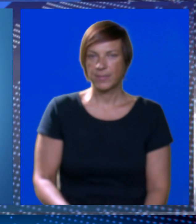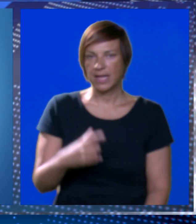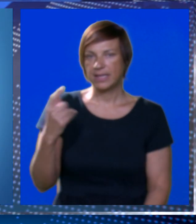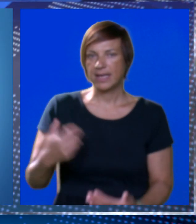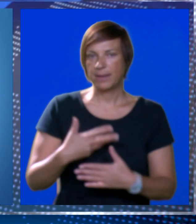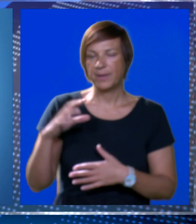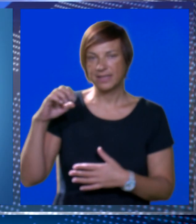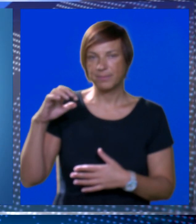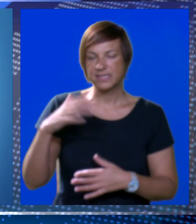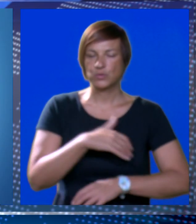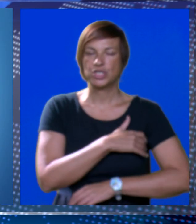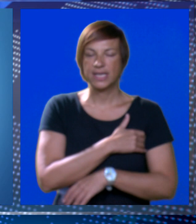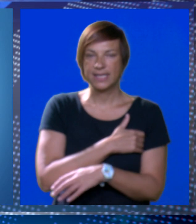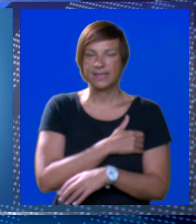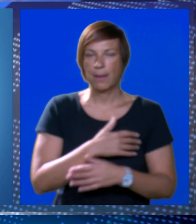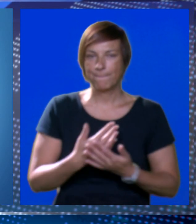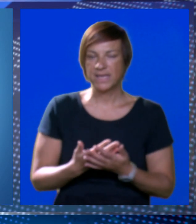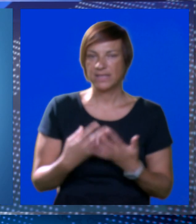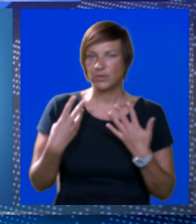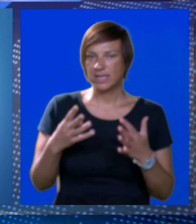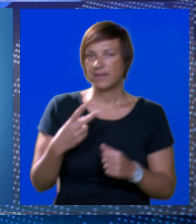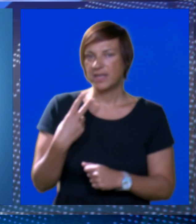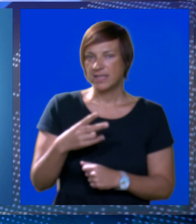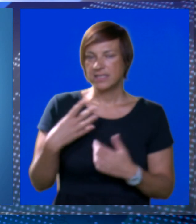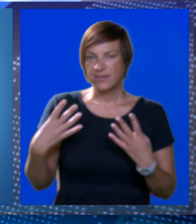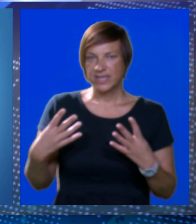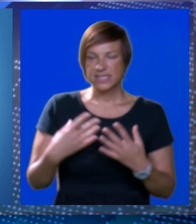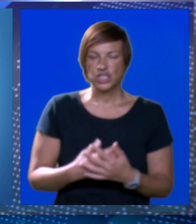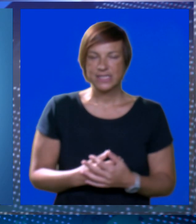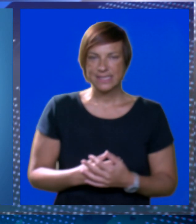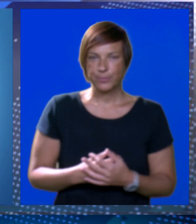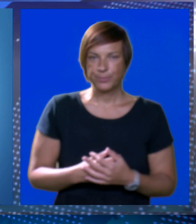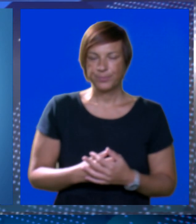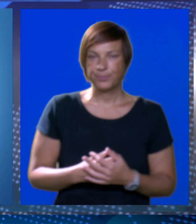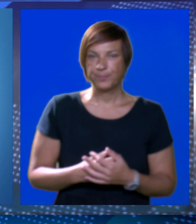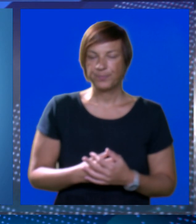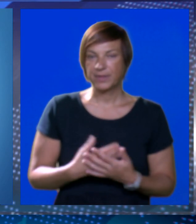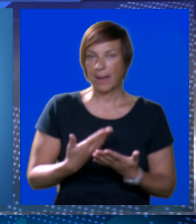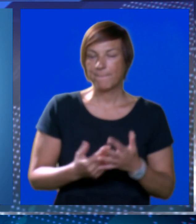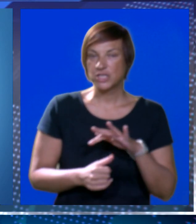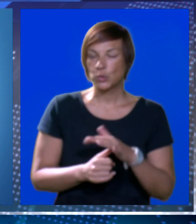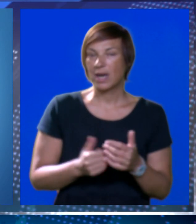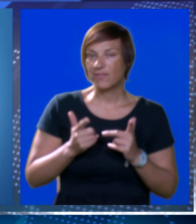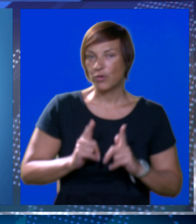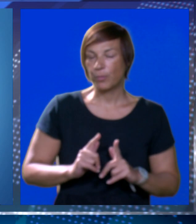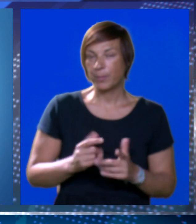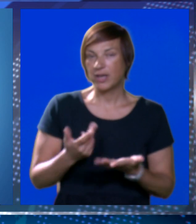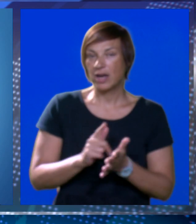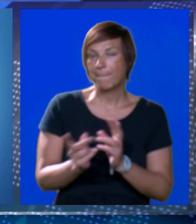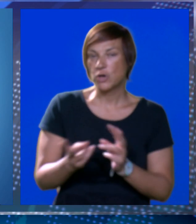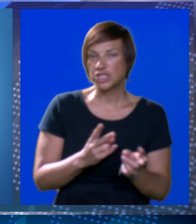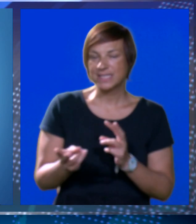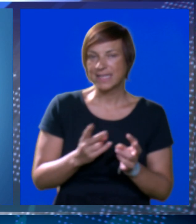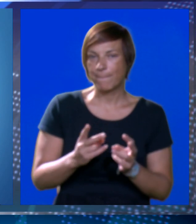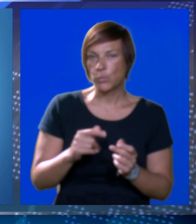Dan i pred nama sunčan i temperatura zraka kreta će se od 19 do 28 celzijevih stupnjeva. Biće uglavnom tiho, ali povremeno